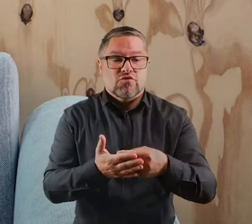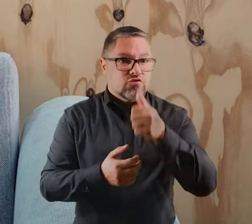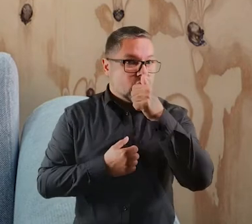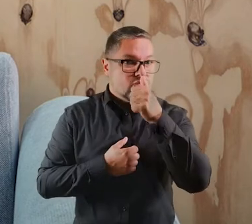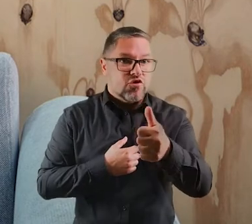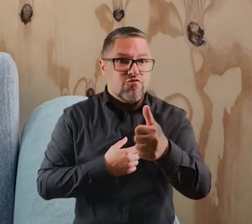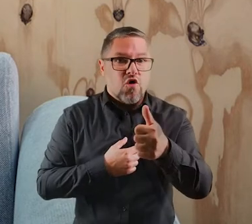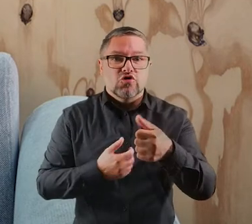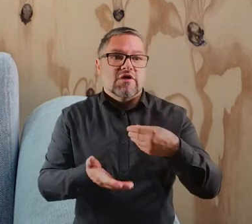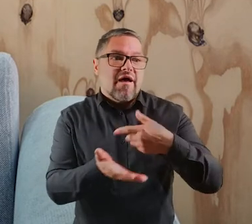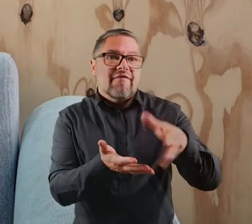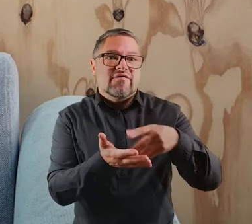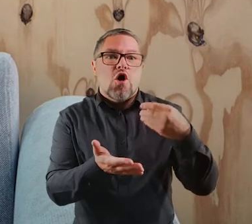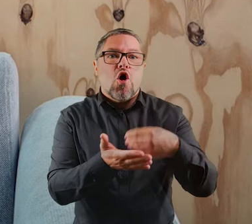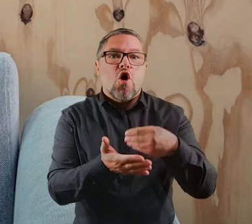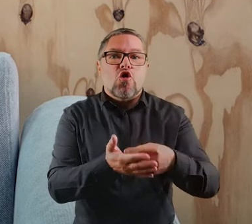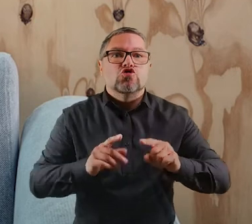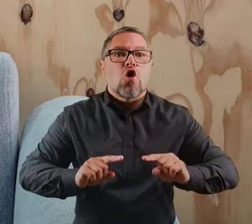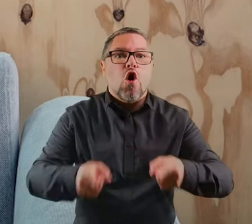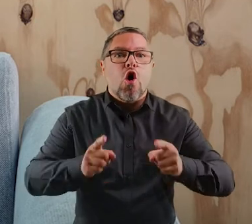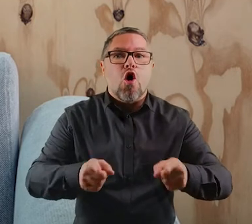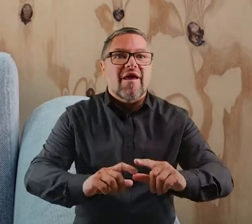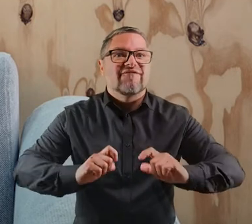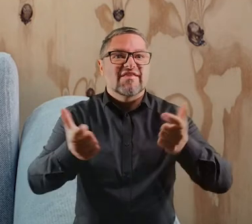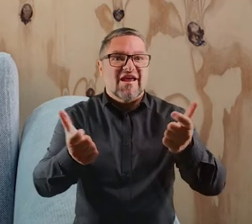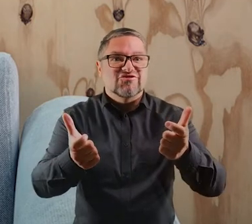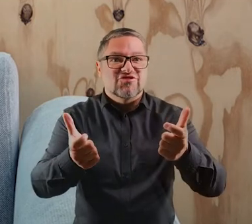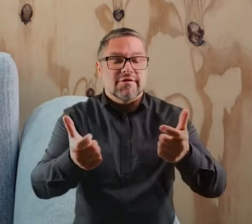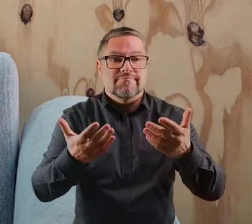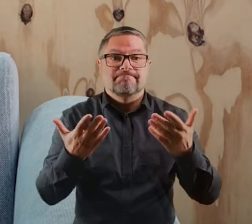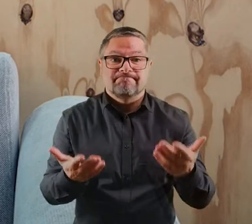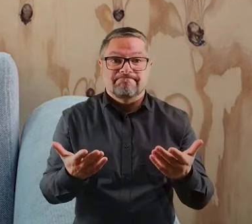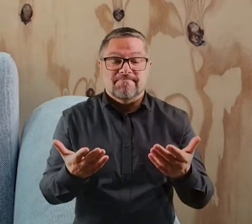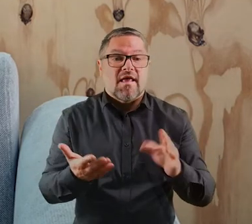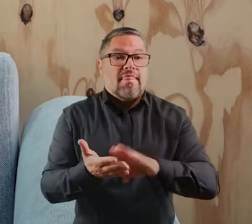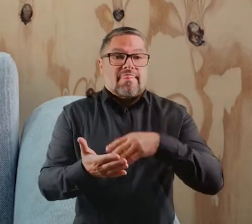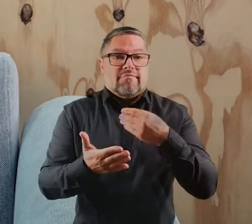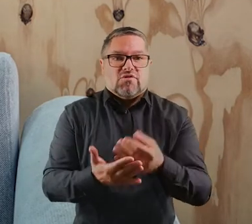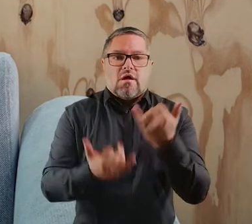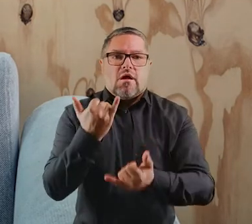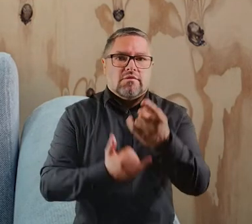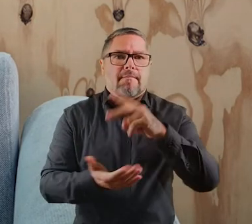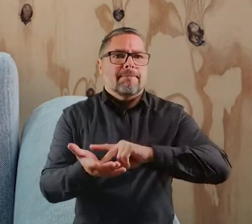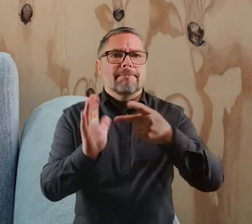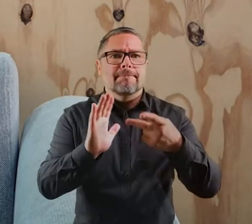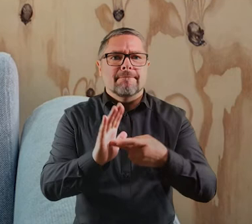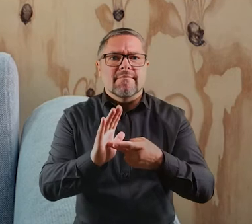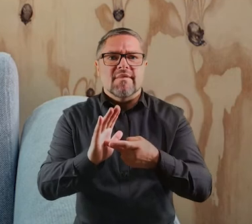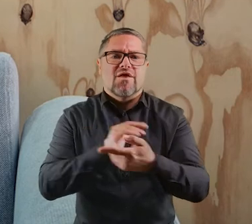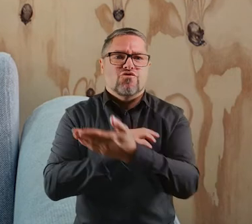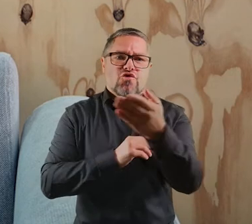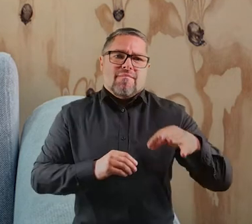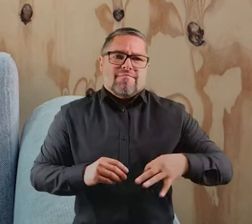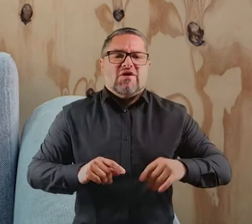pieniędzy nie można pokryć kosztów związanych z organizacją wydarzenia. Więc na przykład jeśli planują